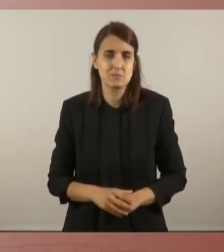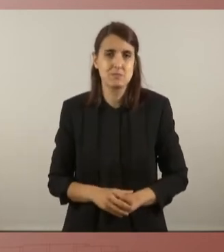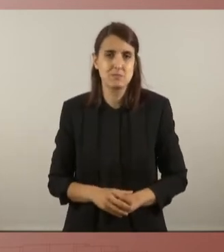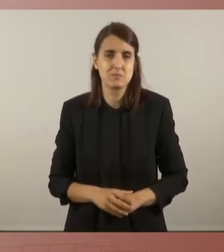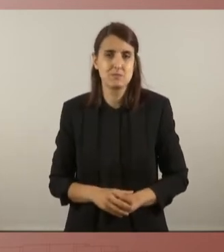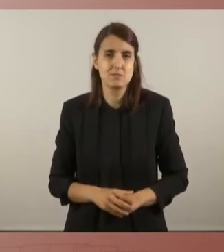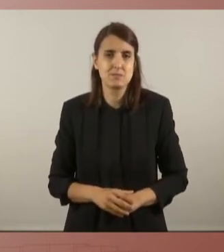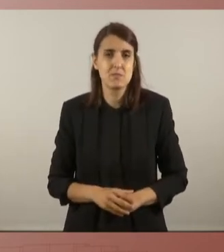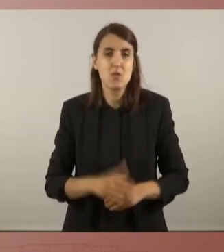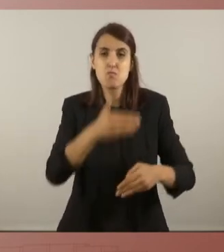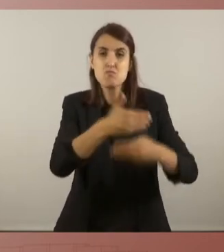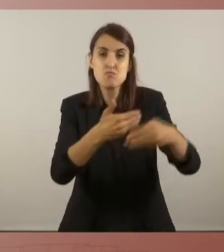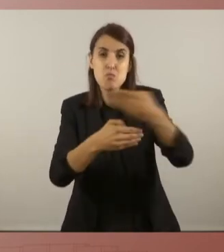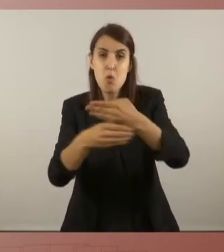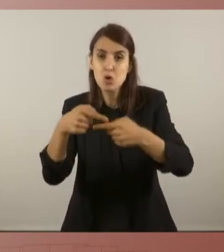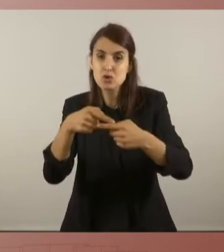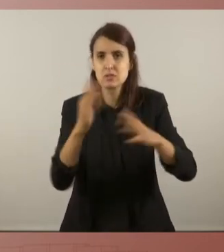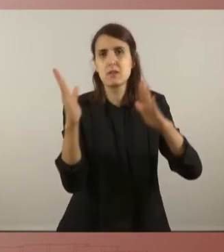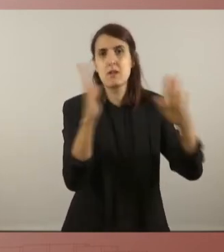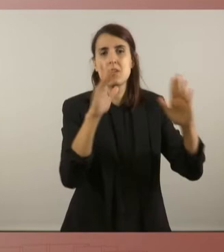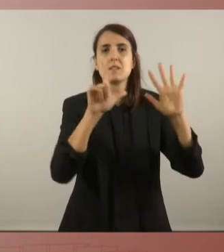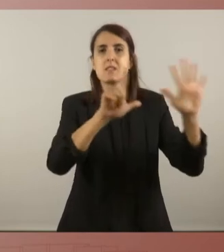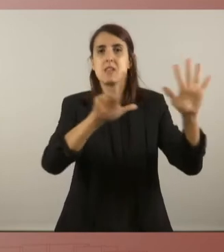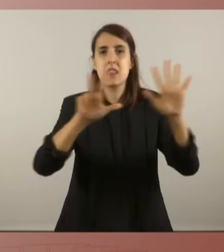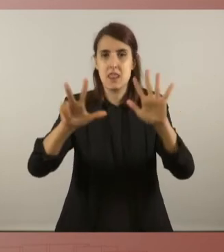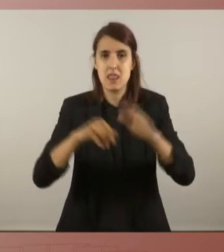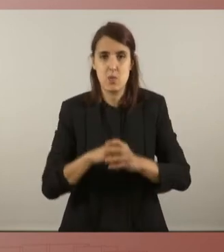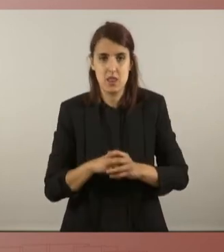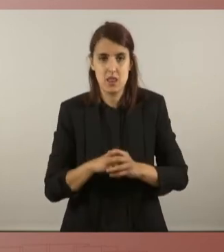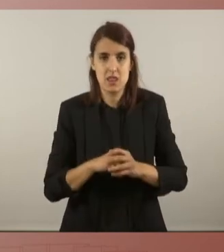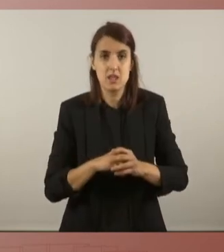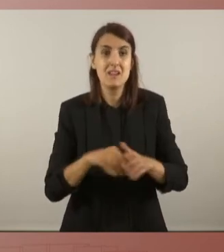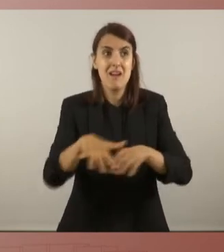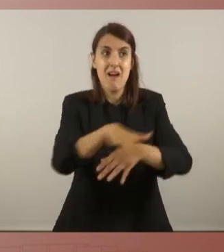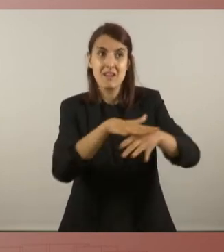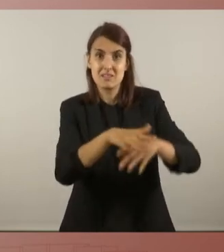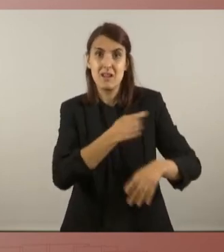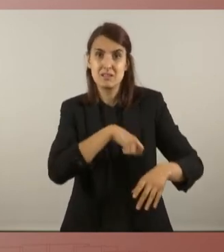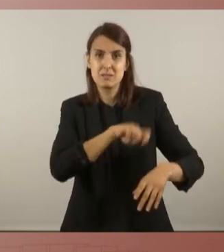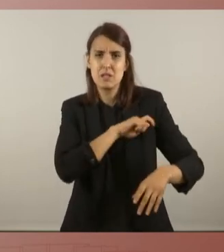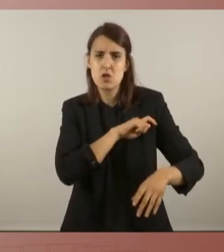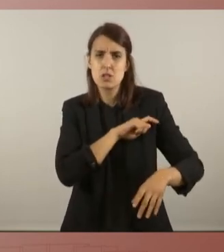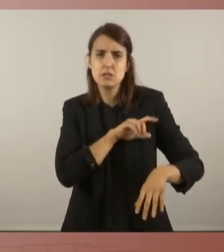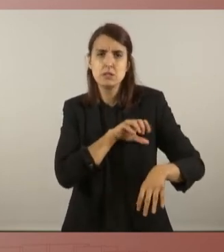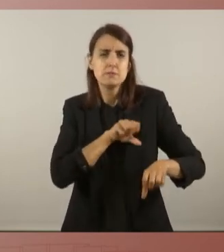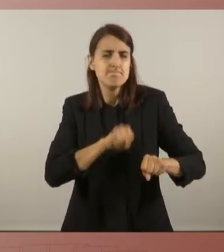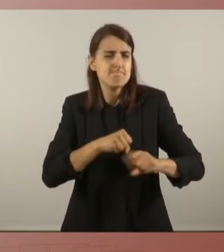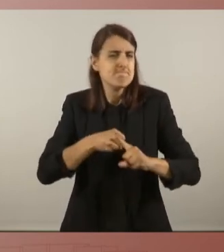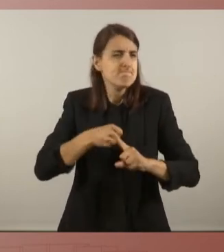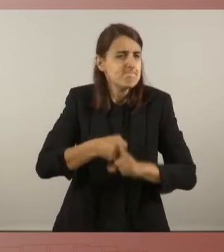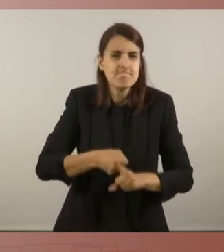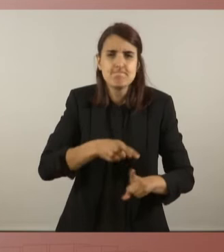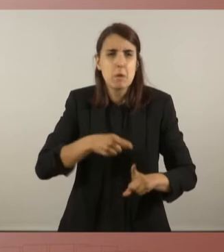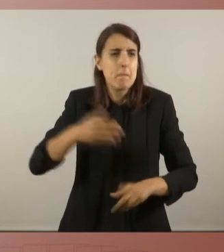Els murs del règim del 78, els murs d'un estat espanyol aferrat al passat i